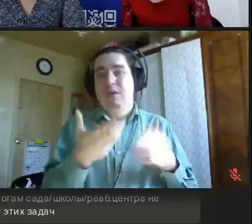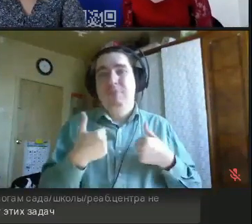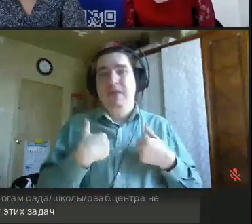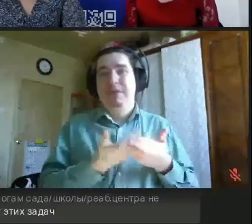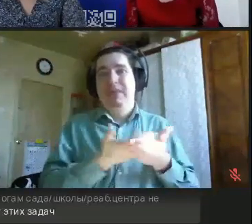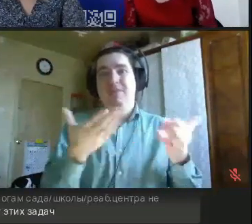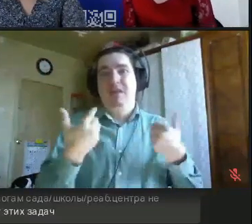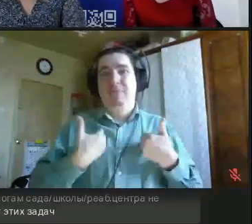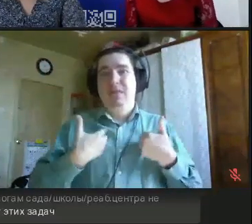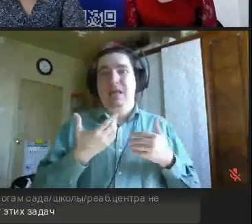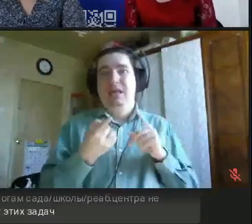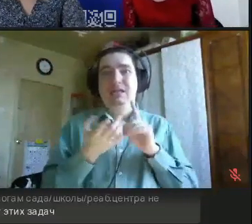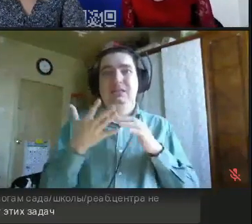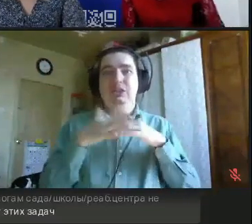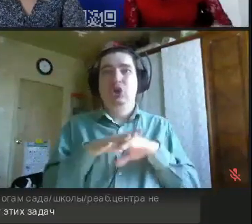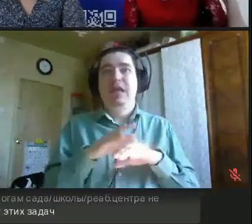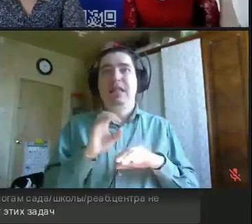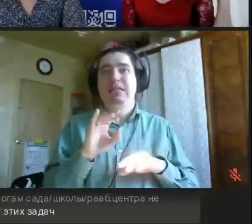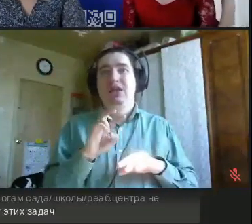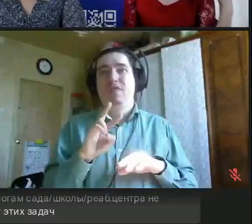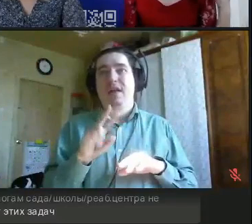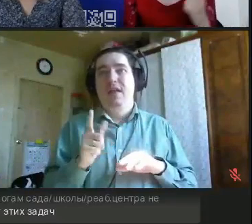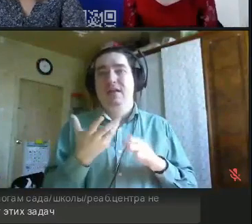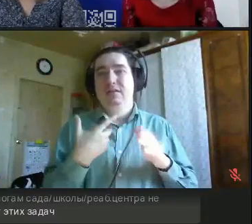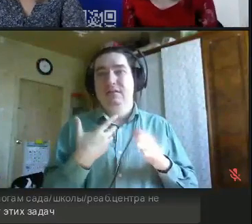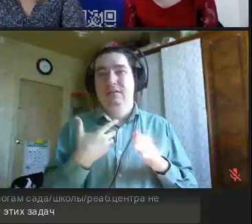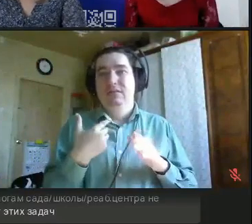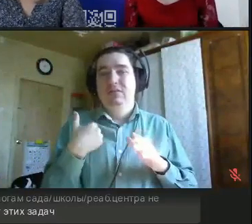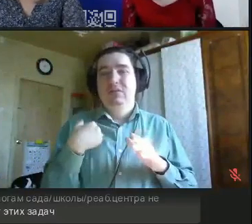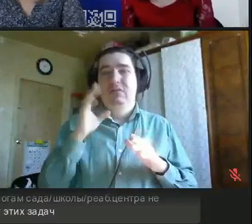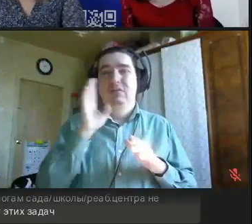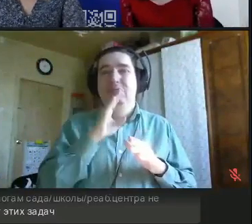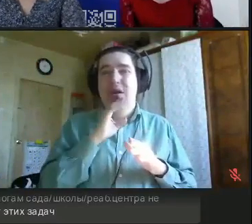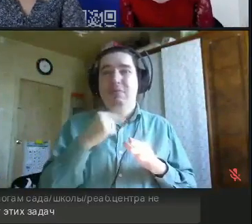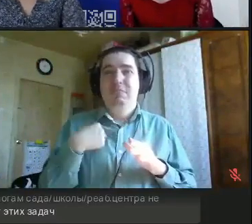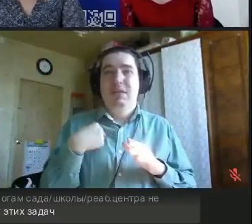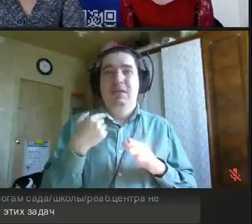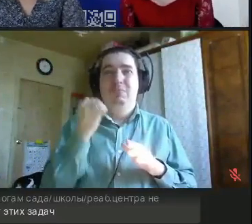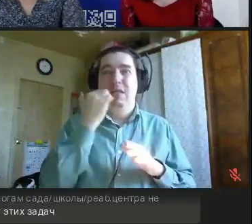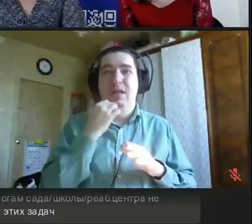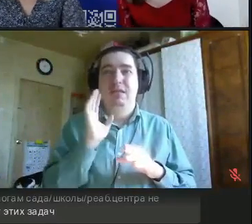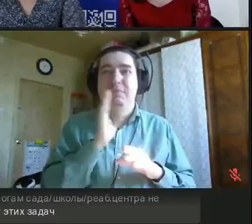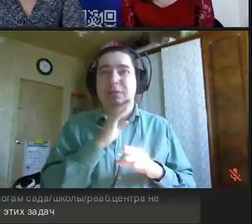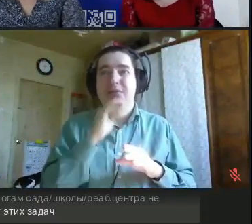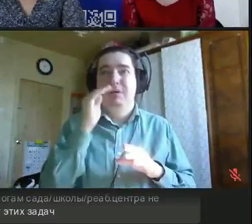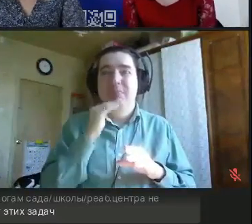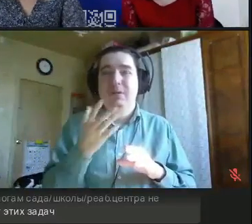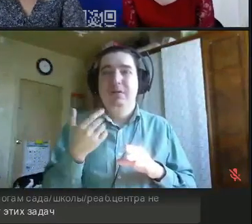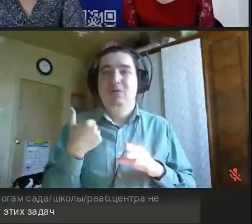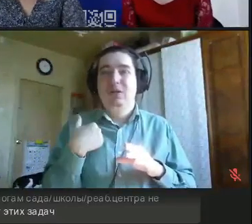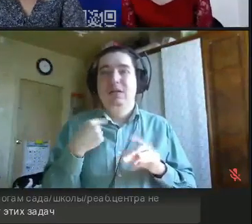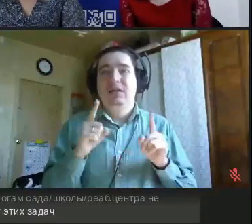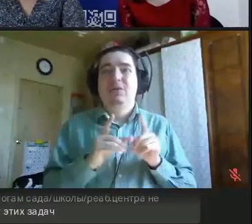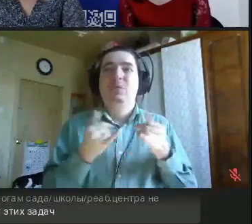там, раз в 15 минут, мама, ты звонилась, и ты на какой-то третий